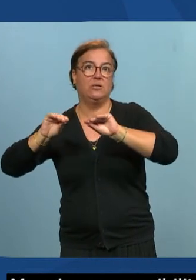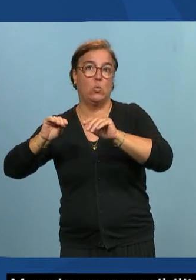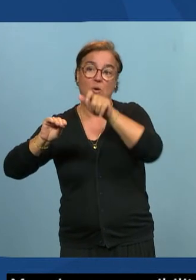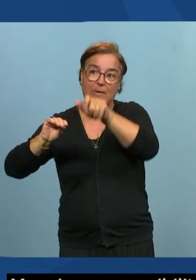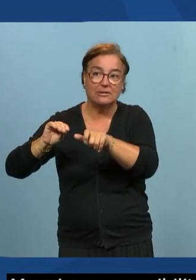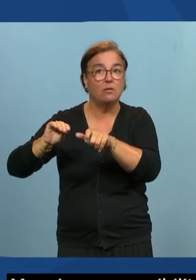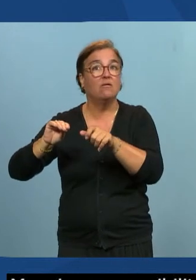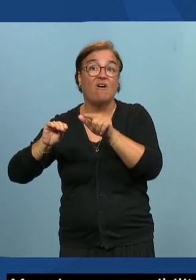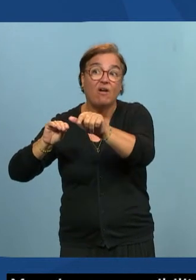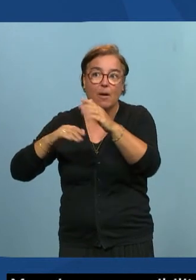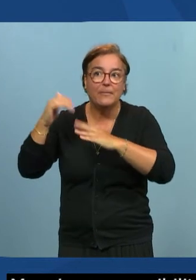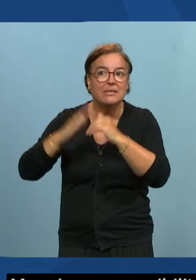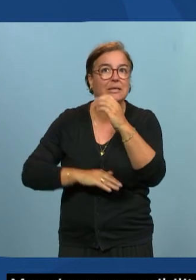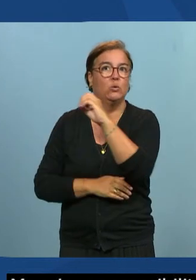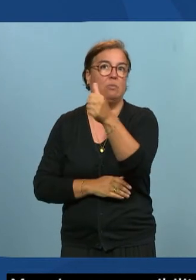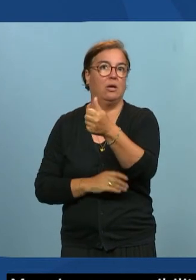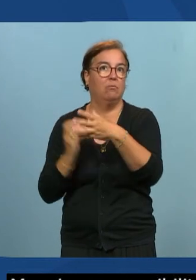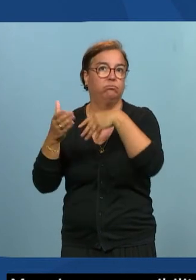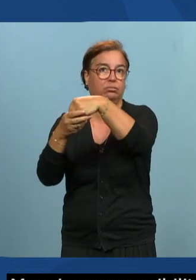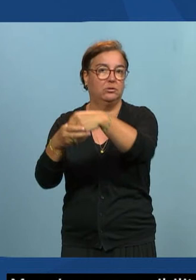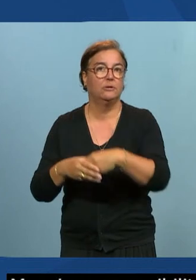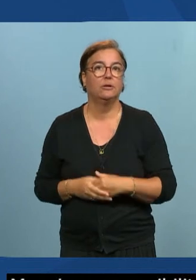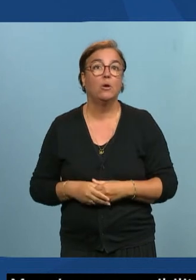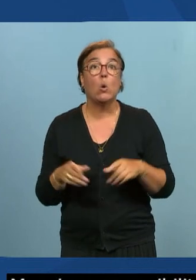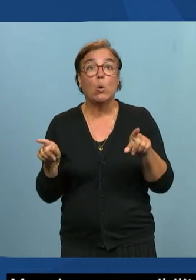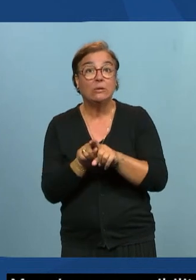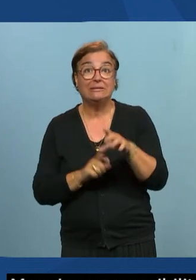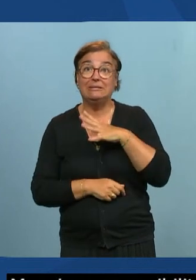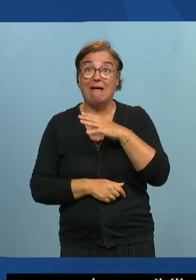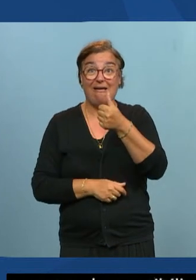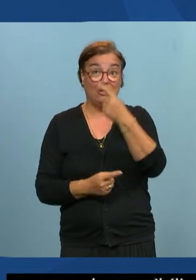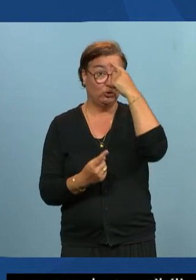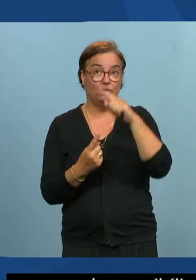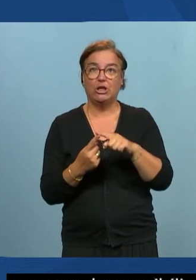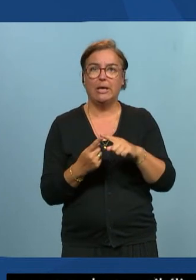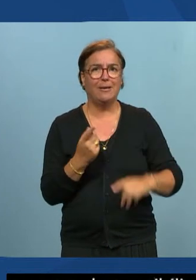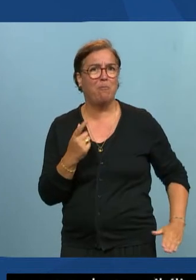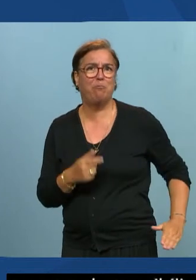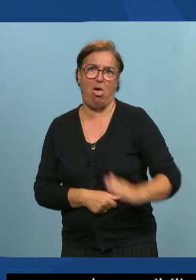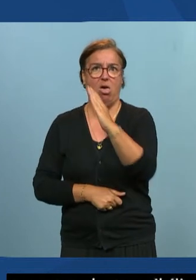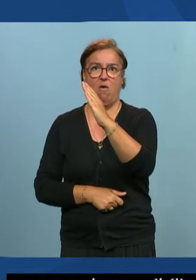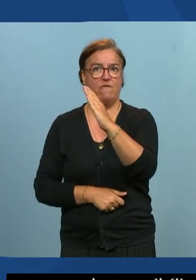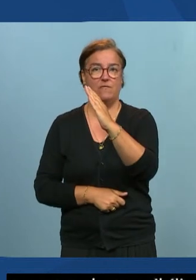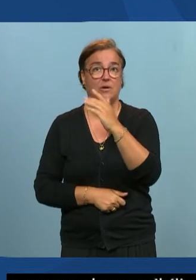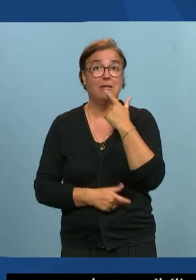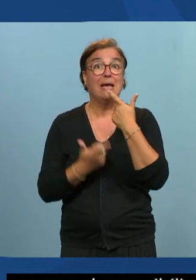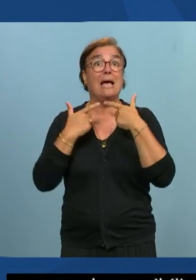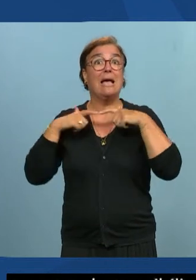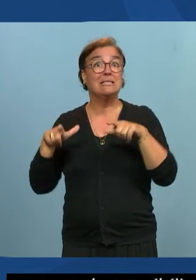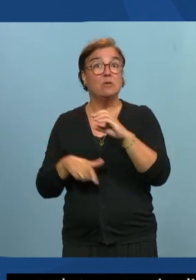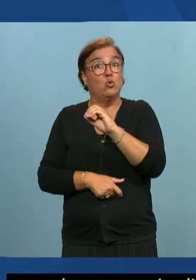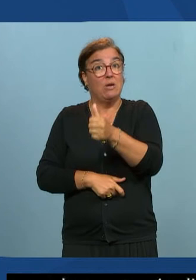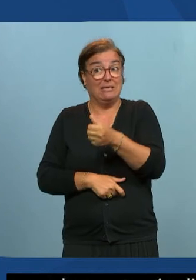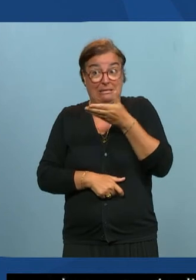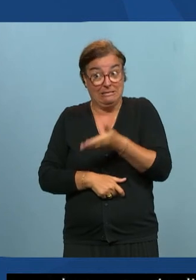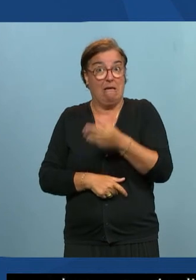pour finir déjà c'est dire aussi qu'il un sujet qui est en train de monter mais alors de façon exponentielle c'est que l'accessibilité numérique est un sujet